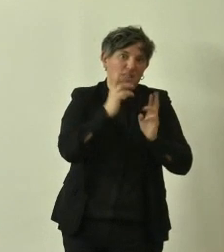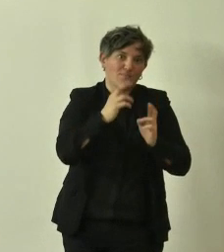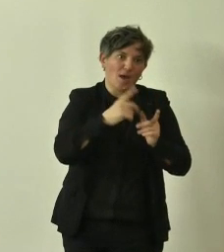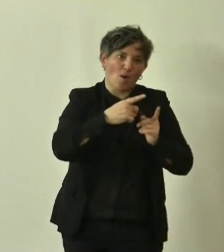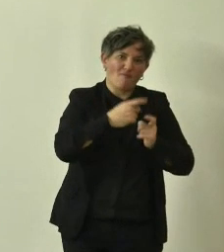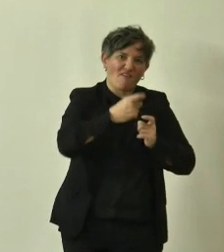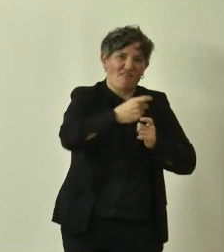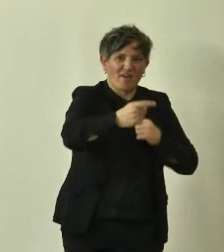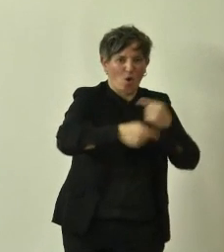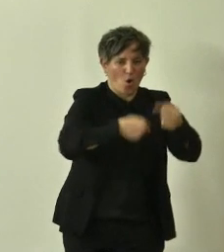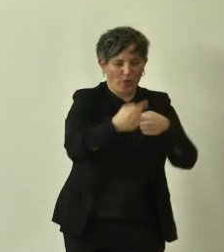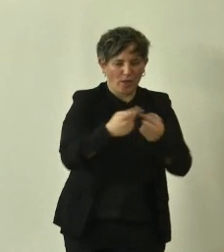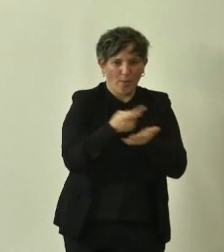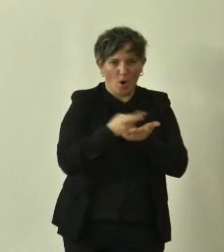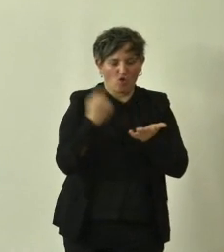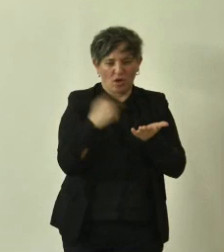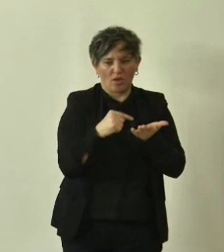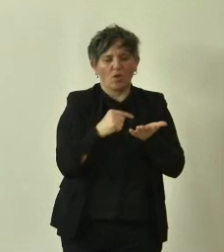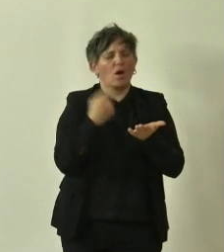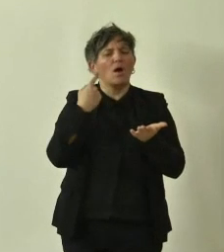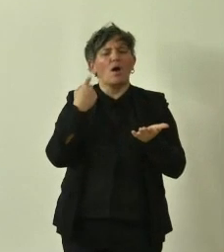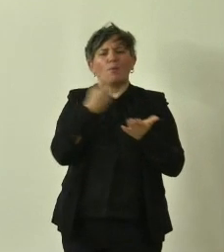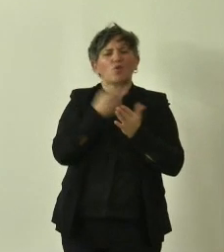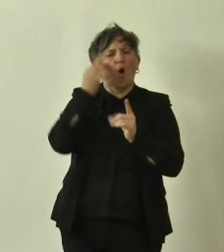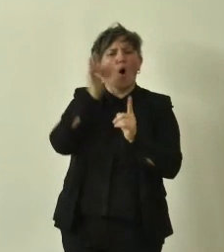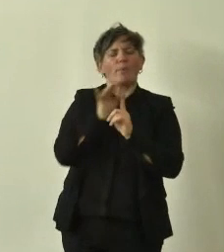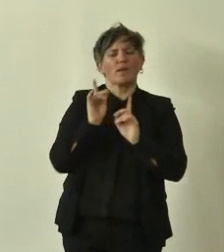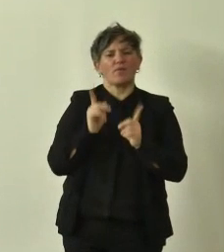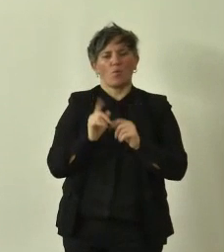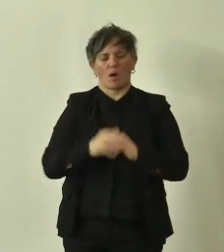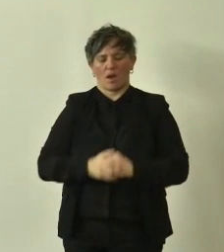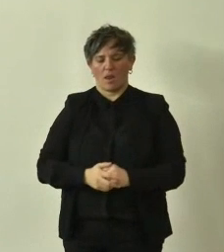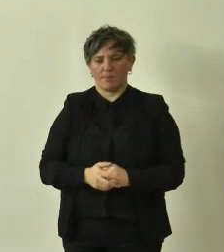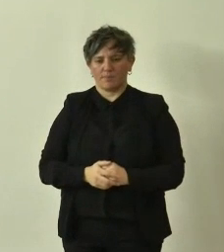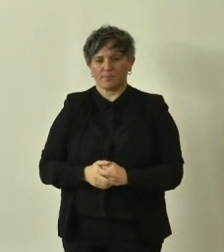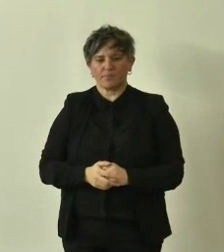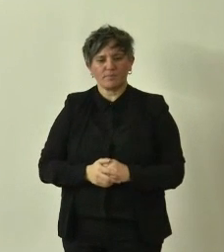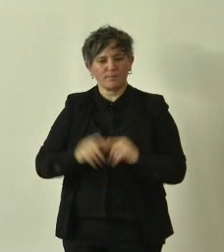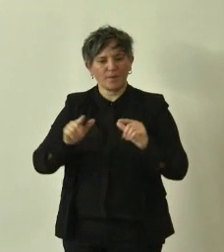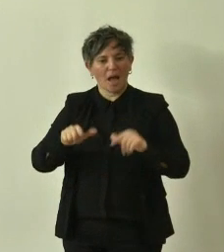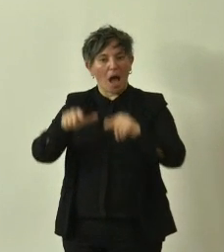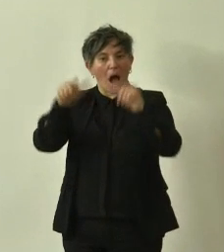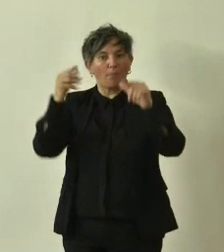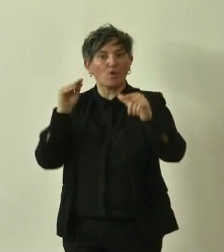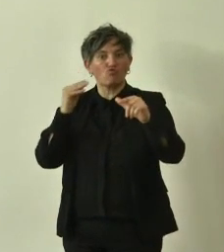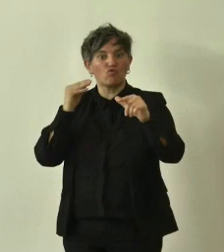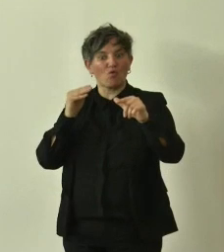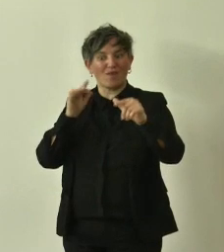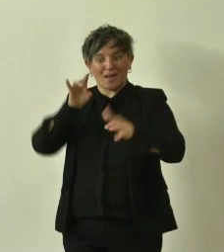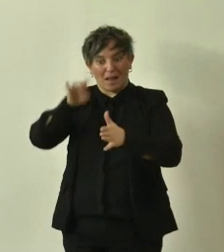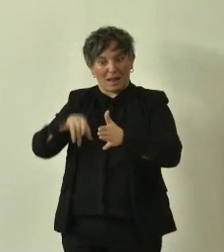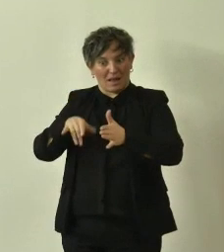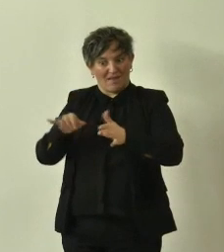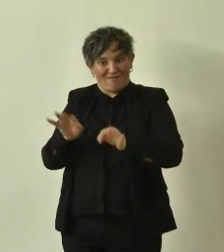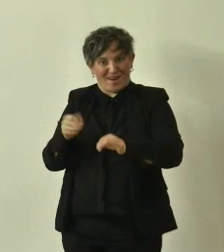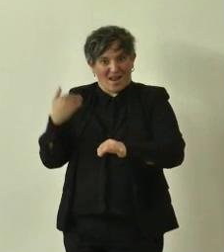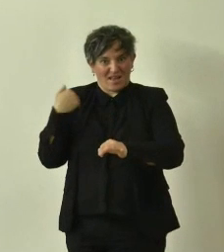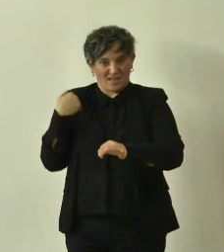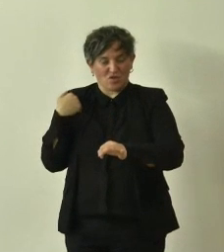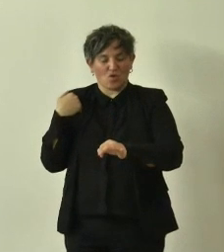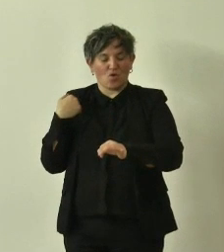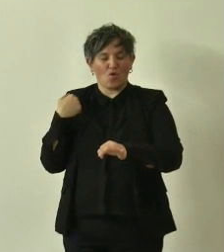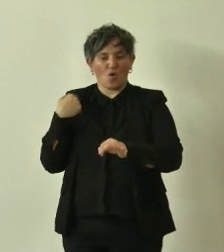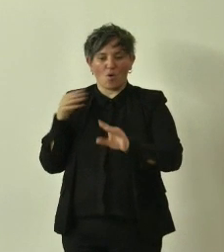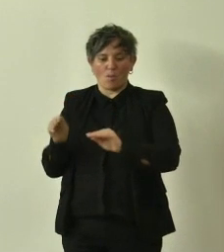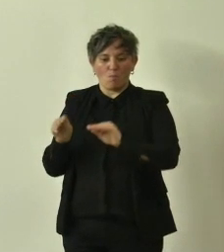su questo progetto ma l'obiettivo sarebbe proprio quello di traghettare qualche albero giovane piantato di recente in condizioni che si